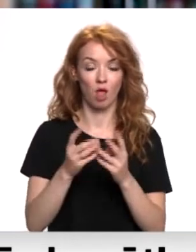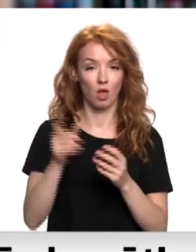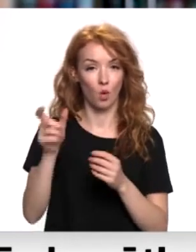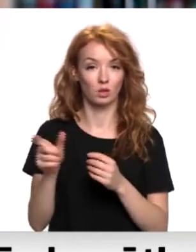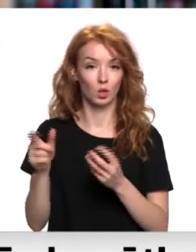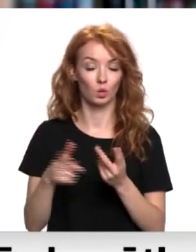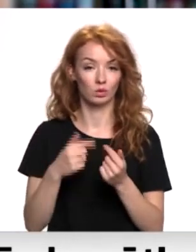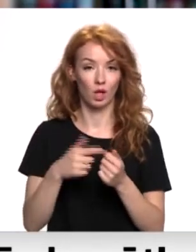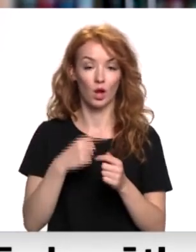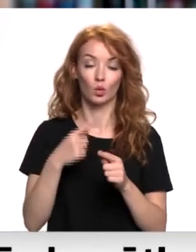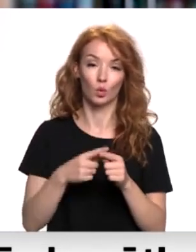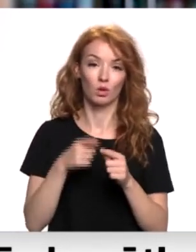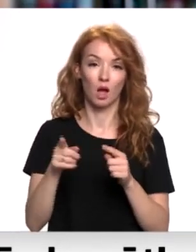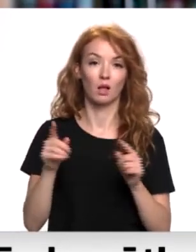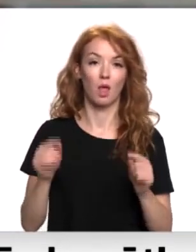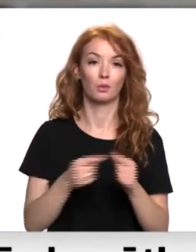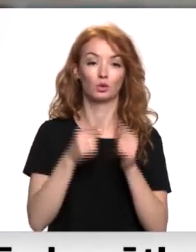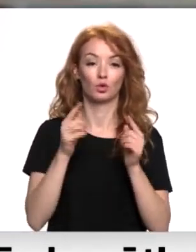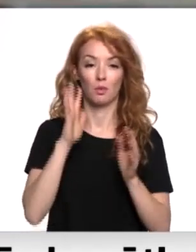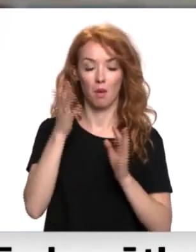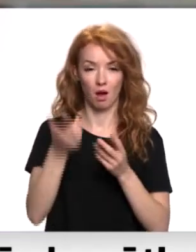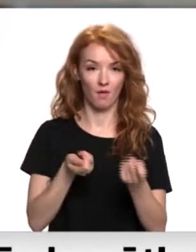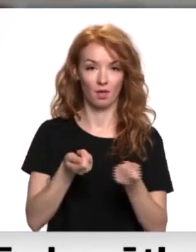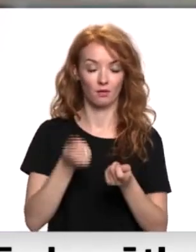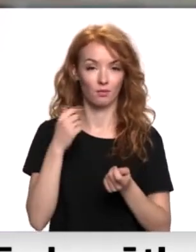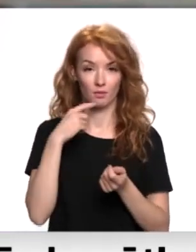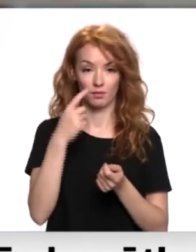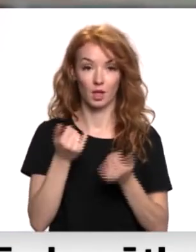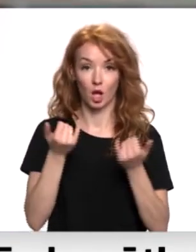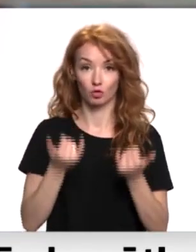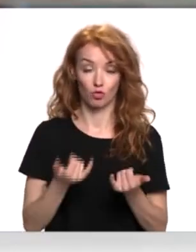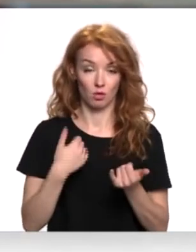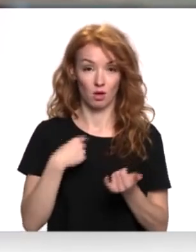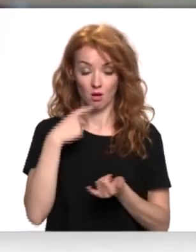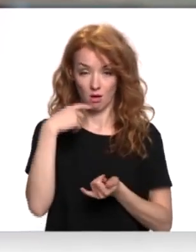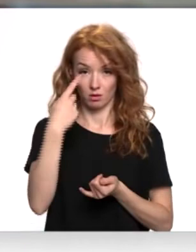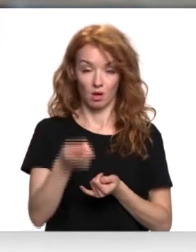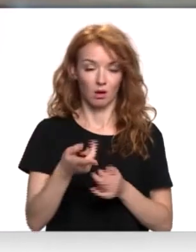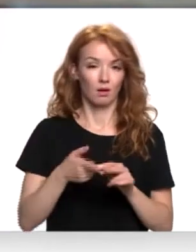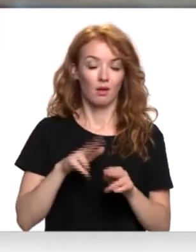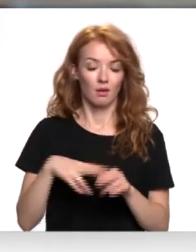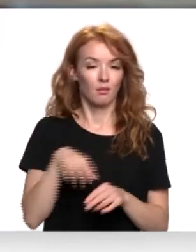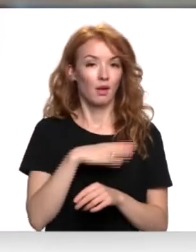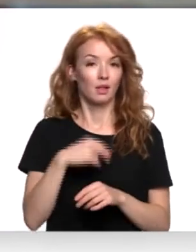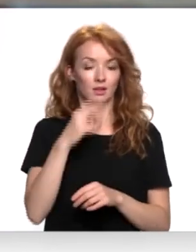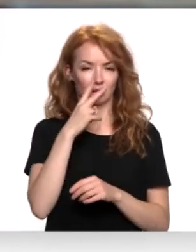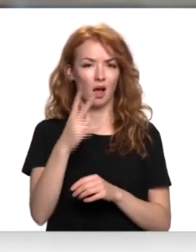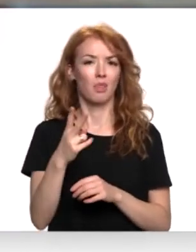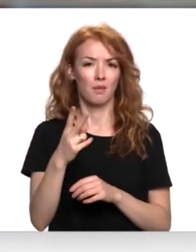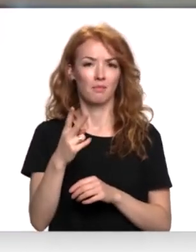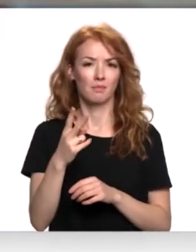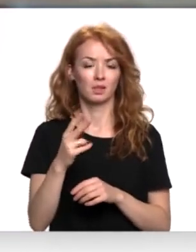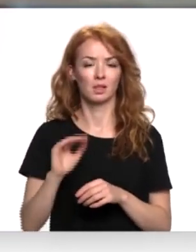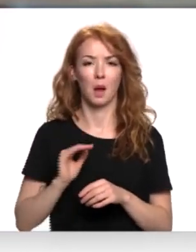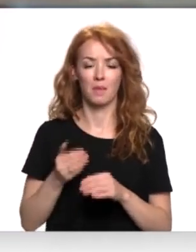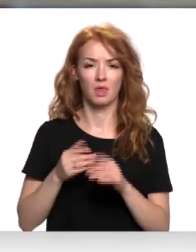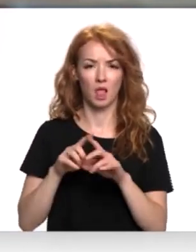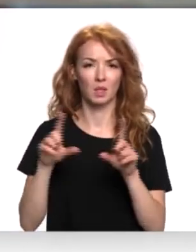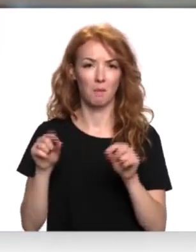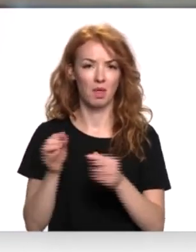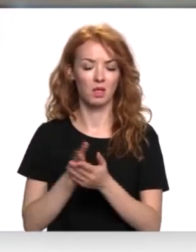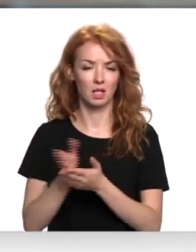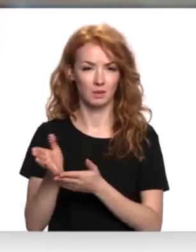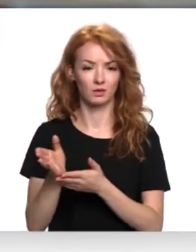skaitu un tās labāk pārvaldīt. Ja man šodien jāatbild, tad pirmšķietam, protams, mēs skatāmies kapitālsabiedrības